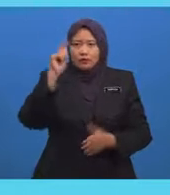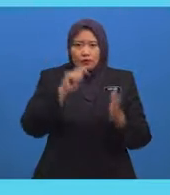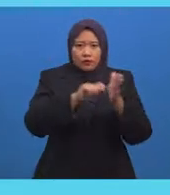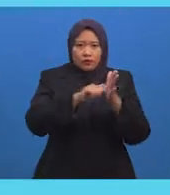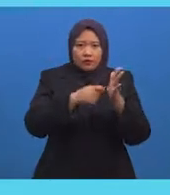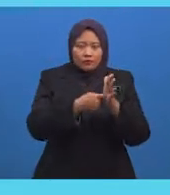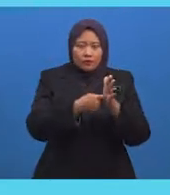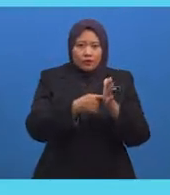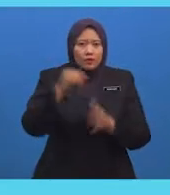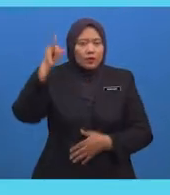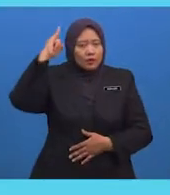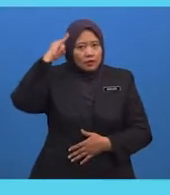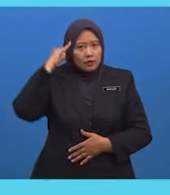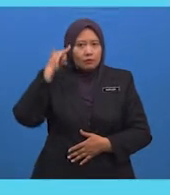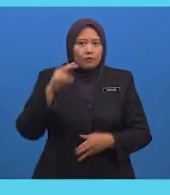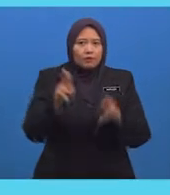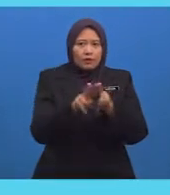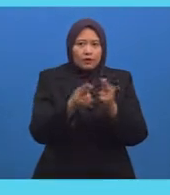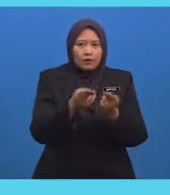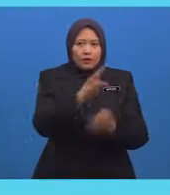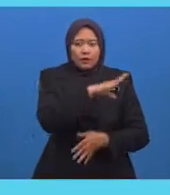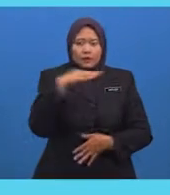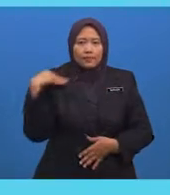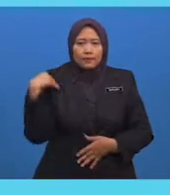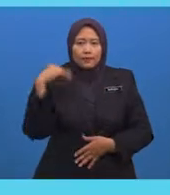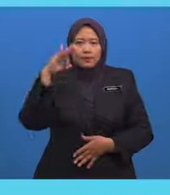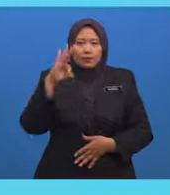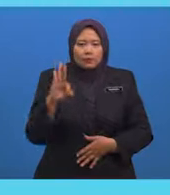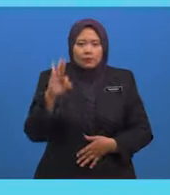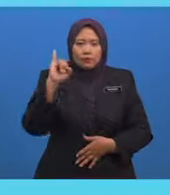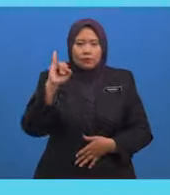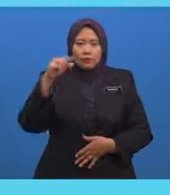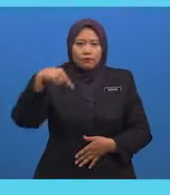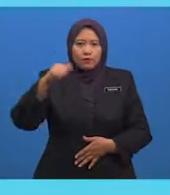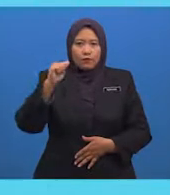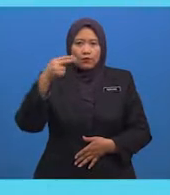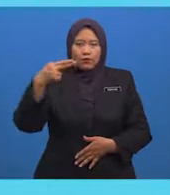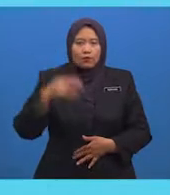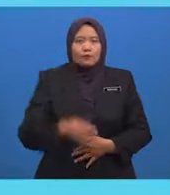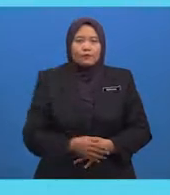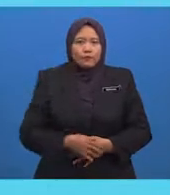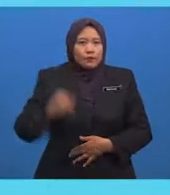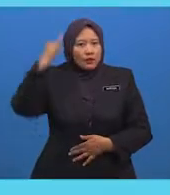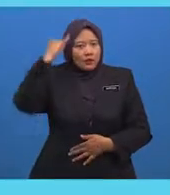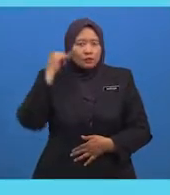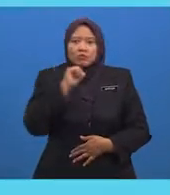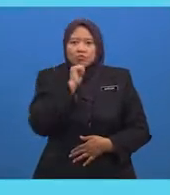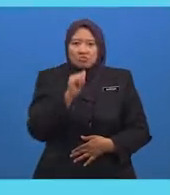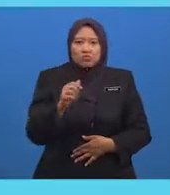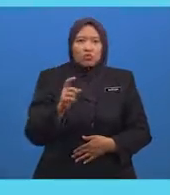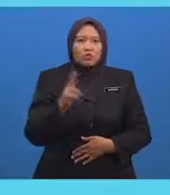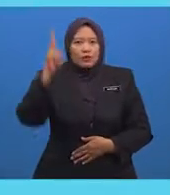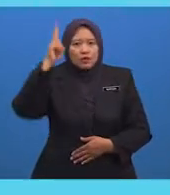Manakala ilmu bukan agama Merangkumi aktiviti membaca Ilmu bahasa Arab